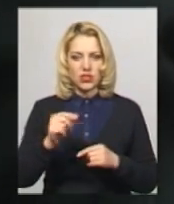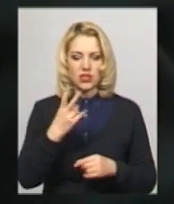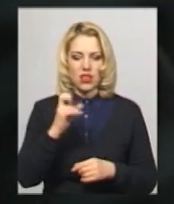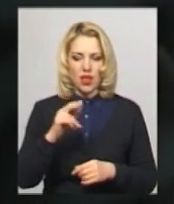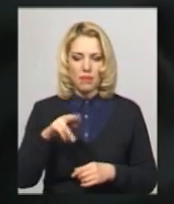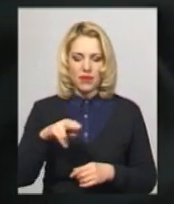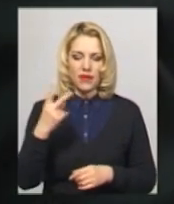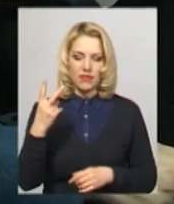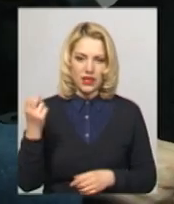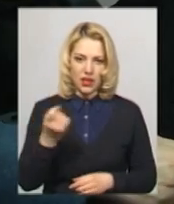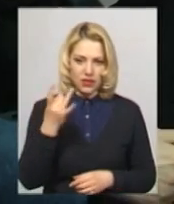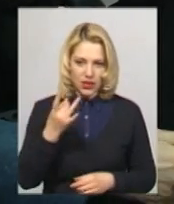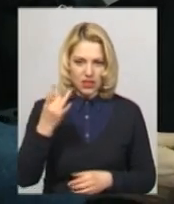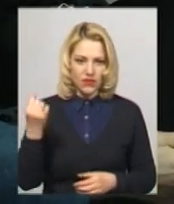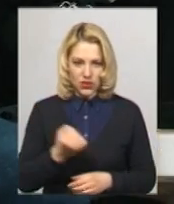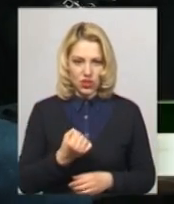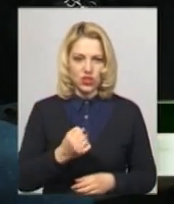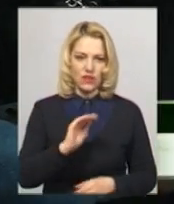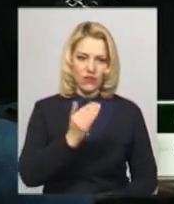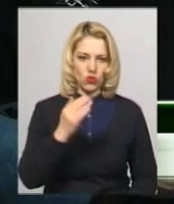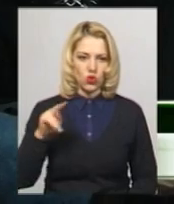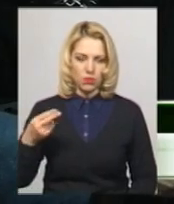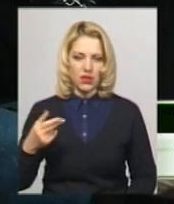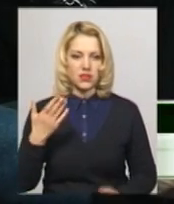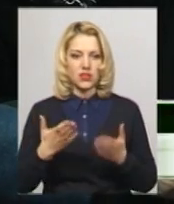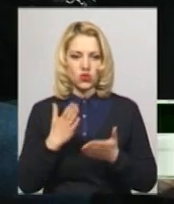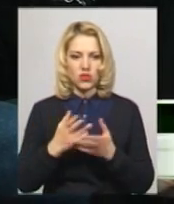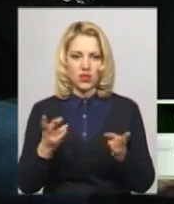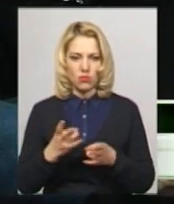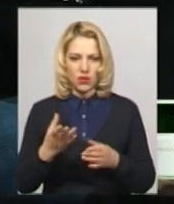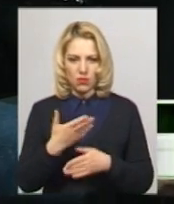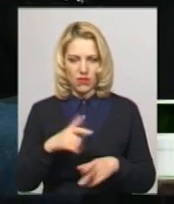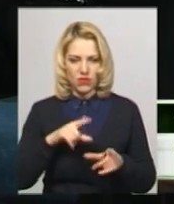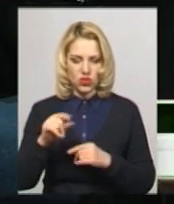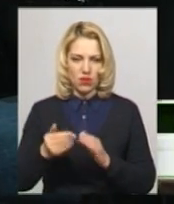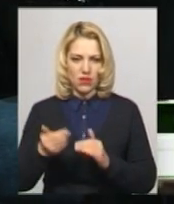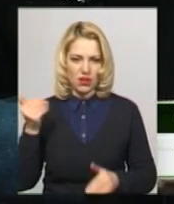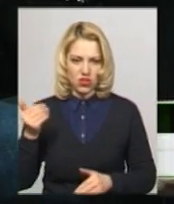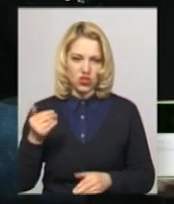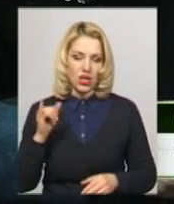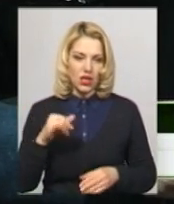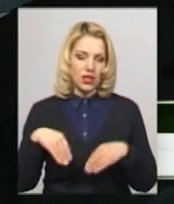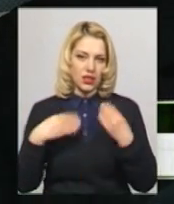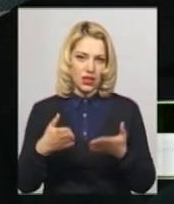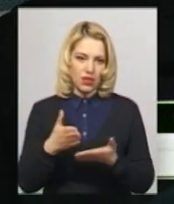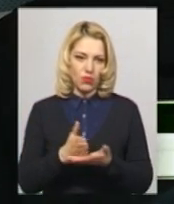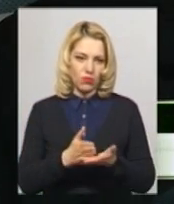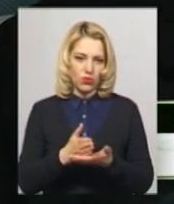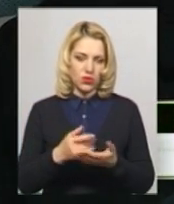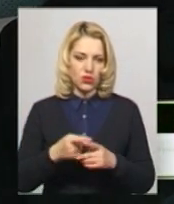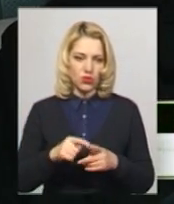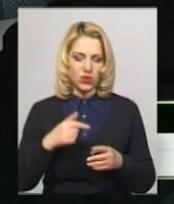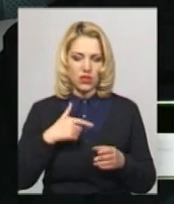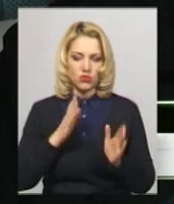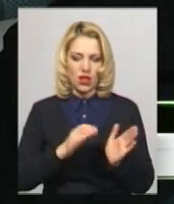тиждень – у вівторок та п'ятницю. По вівторкам, п'ятницям, якщо є необхідність, ми виїжджаємо раніше і надаємо послуг. Налагоджений